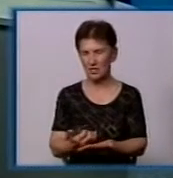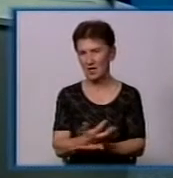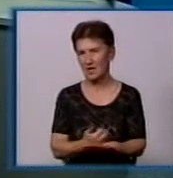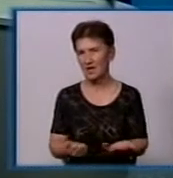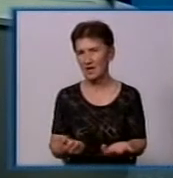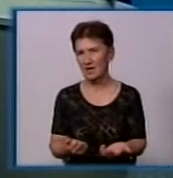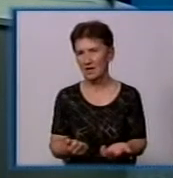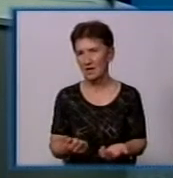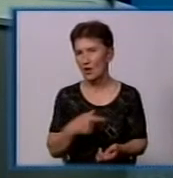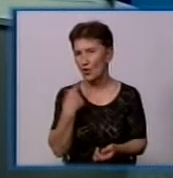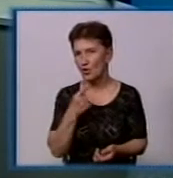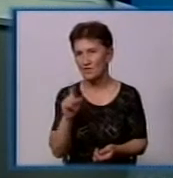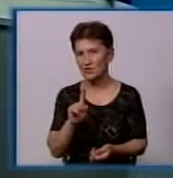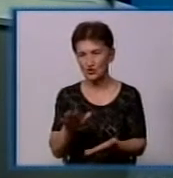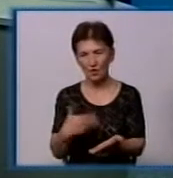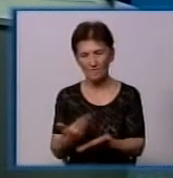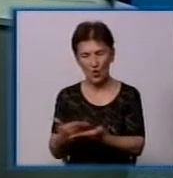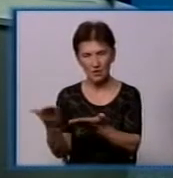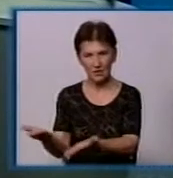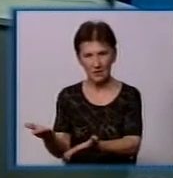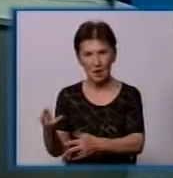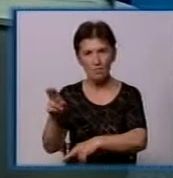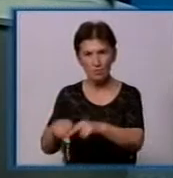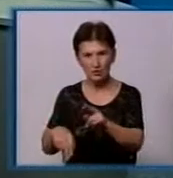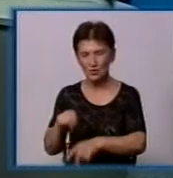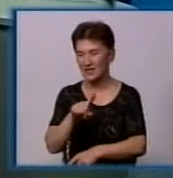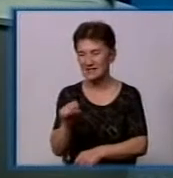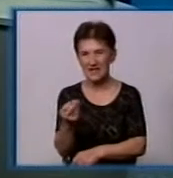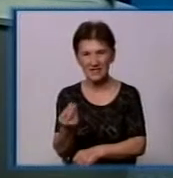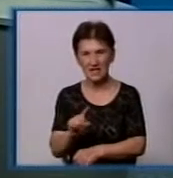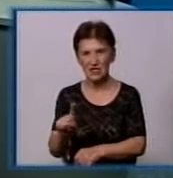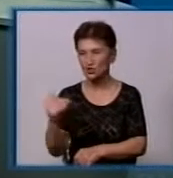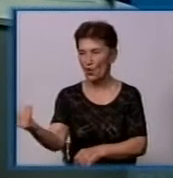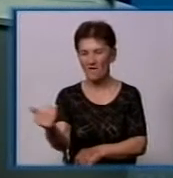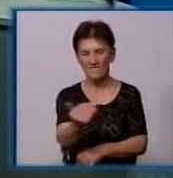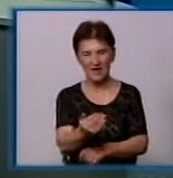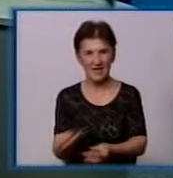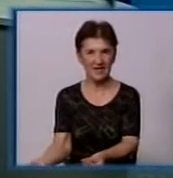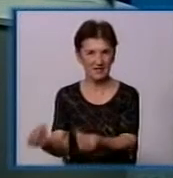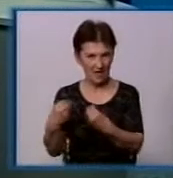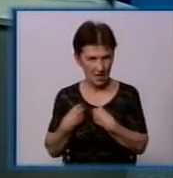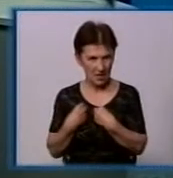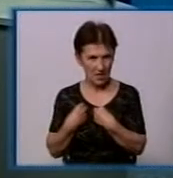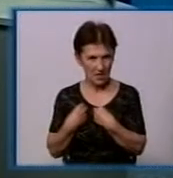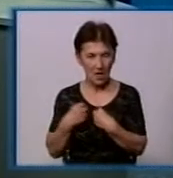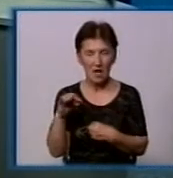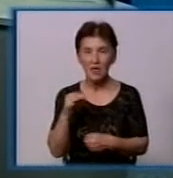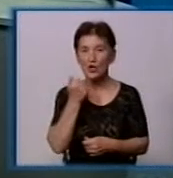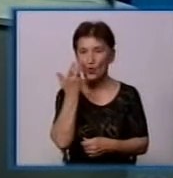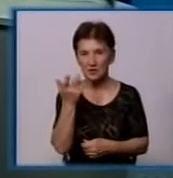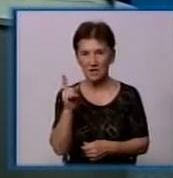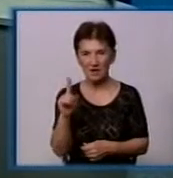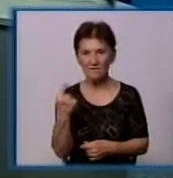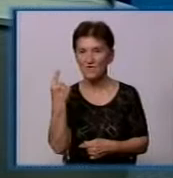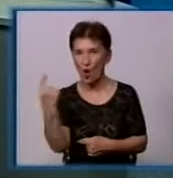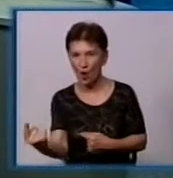зробили, говорити о тому, що ми її построили, це за діння, які ви дали, тим, що ви посортирували дому. І коли, я думаю, в одному